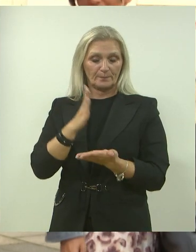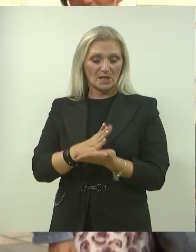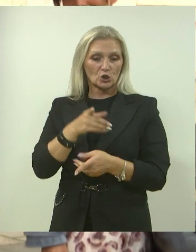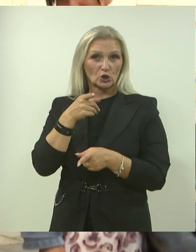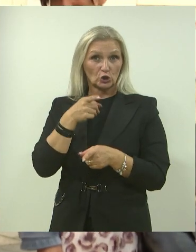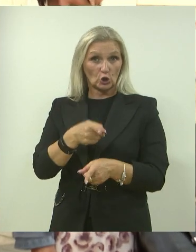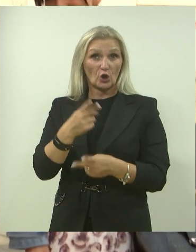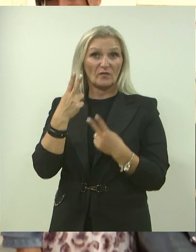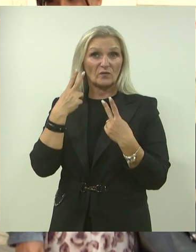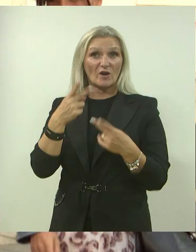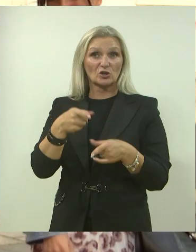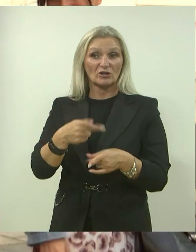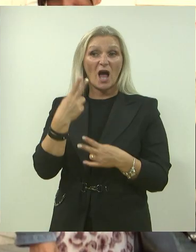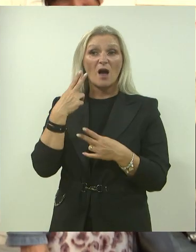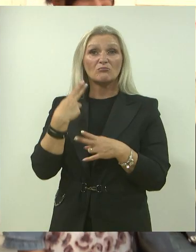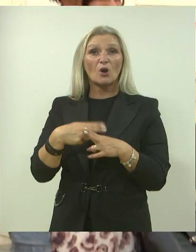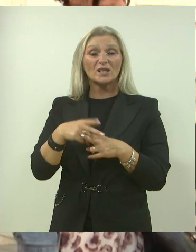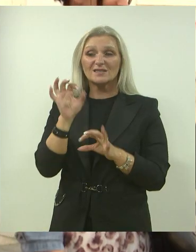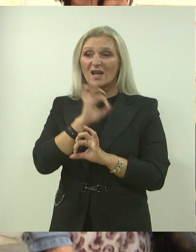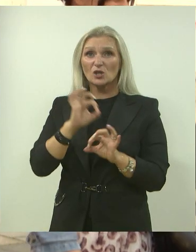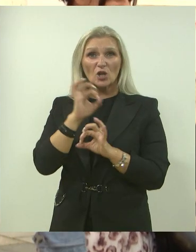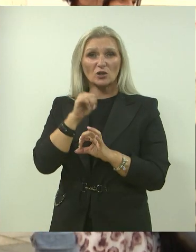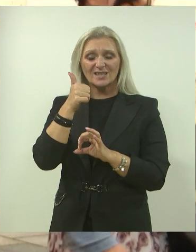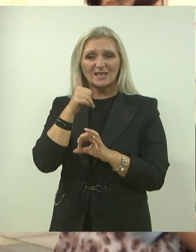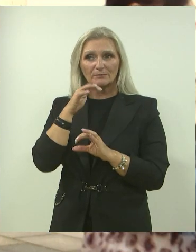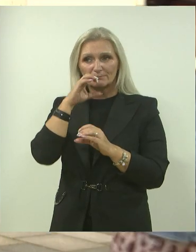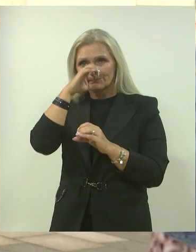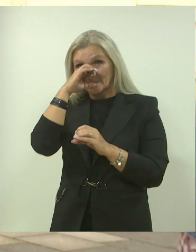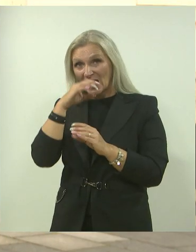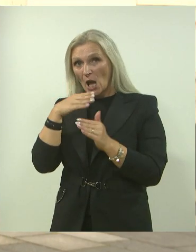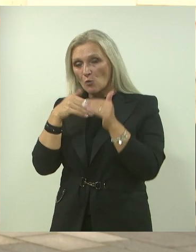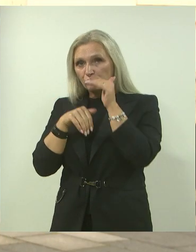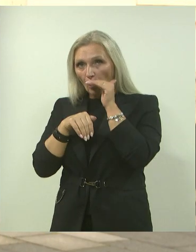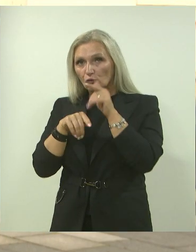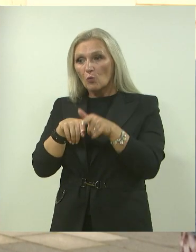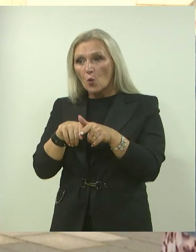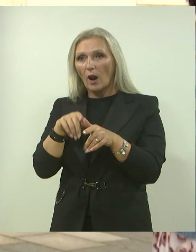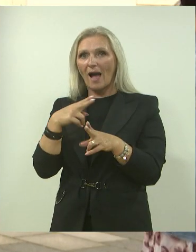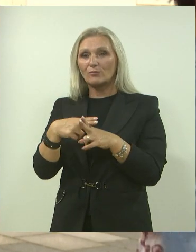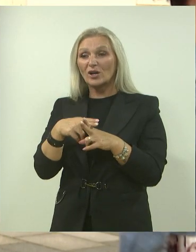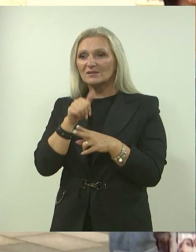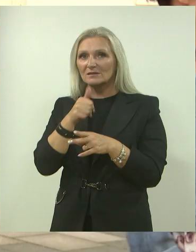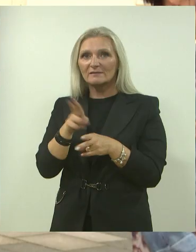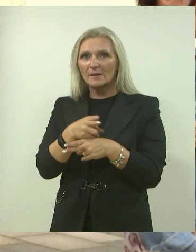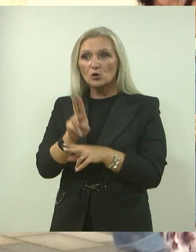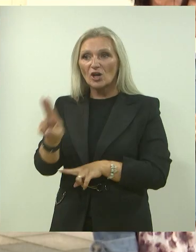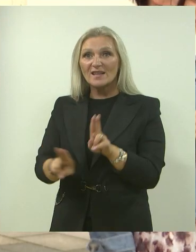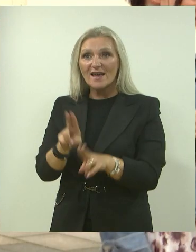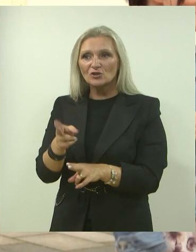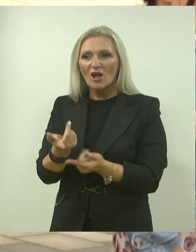bitno kod te bolesti. Dakle, to je nažalost jedna podmukla bolest koja se nažalost ne može izlječiti, ali sa